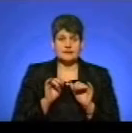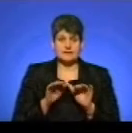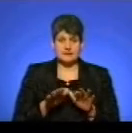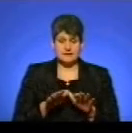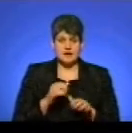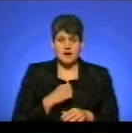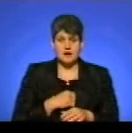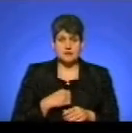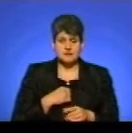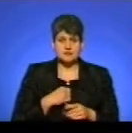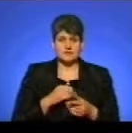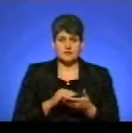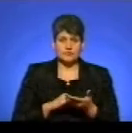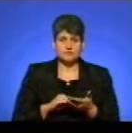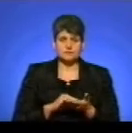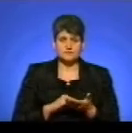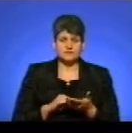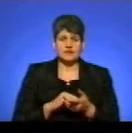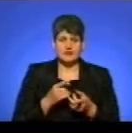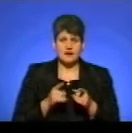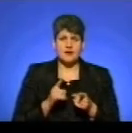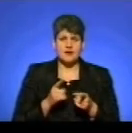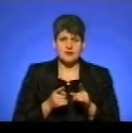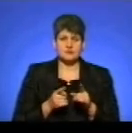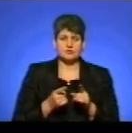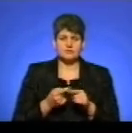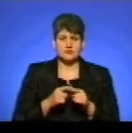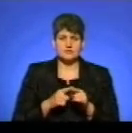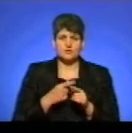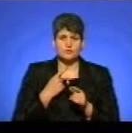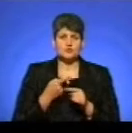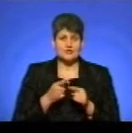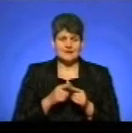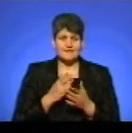агресивні, які повторюються, ну, реально ми ідентифікуємо це як насильство,